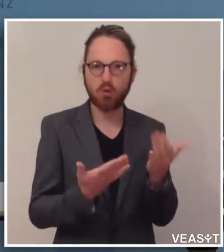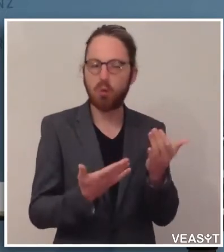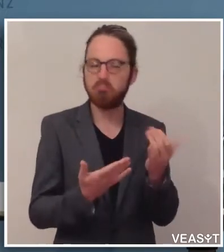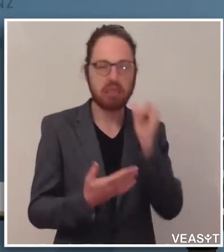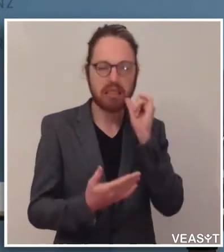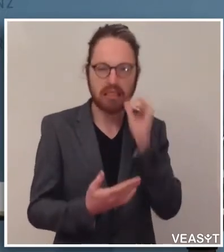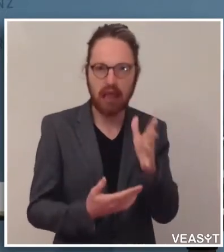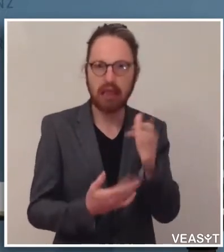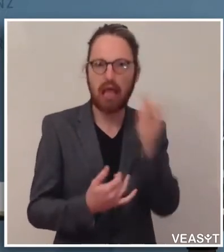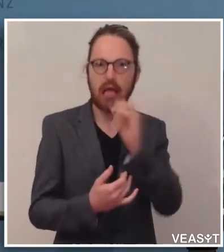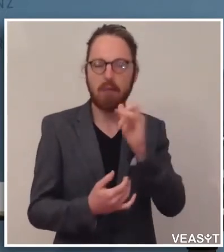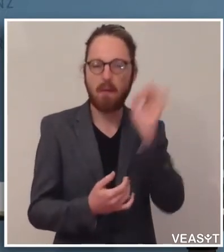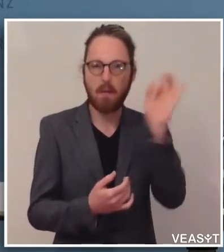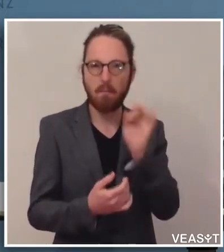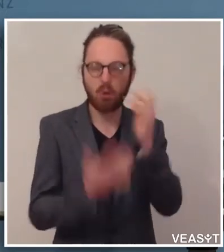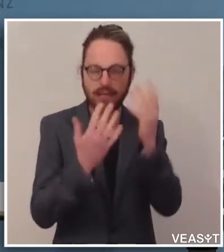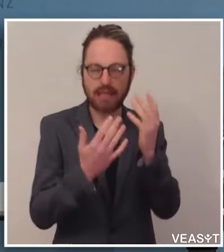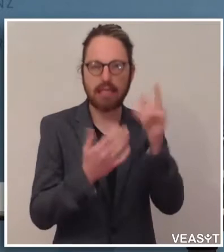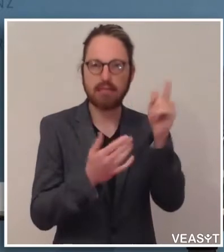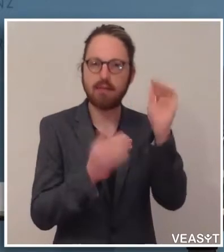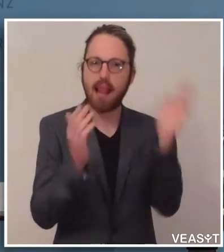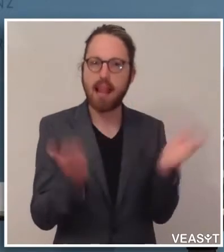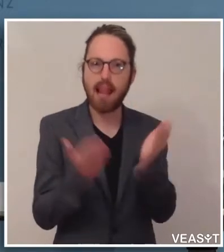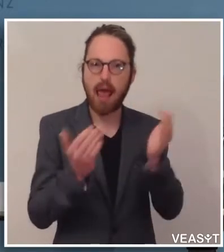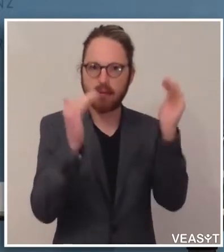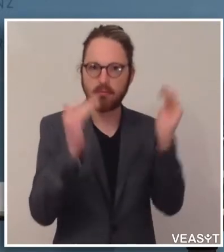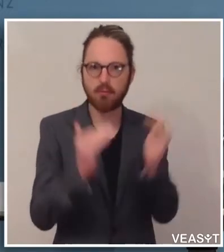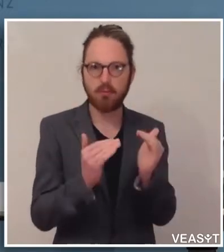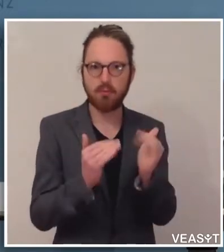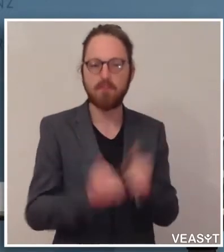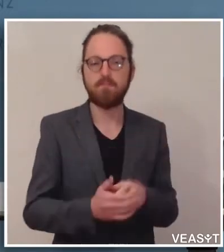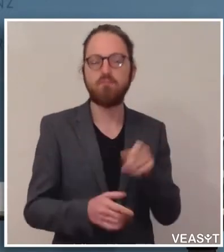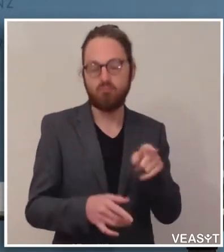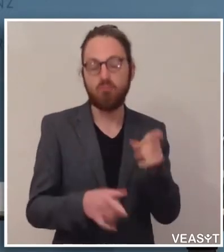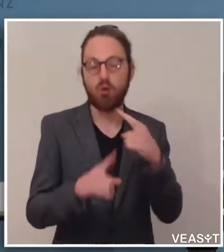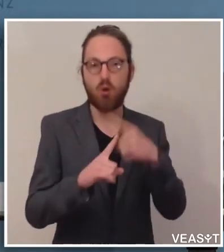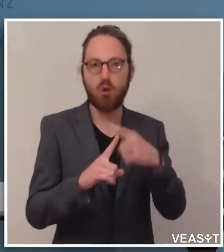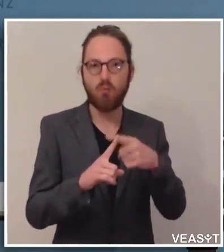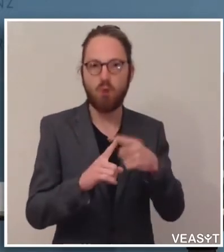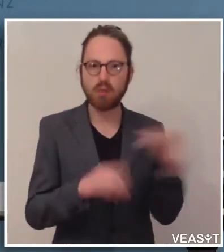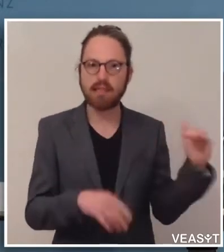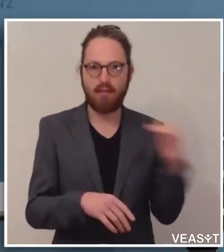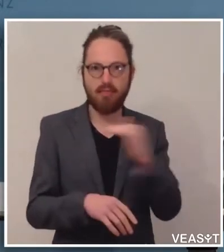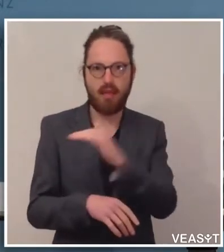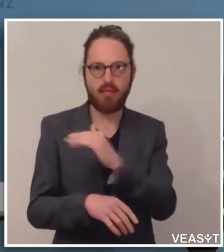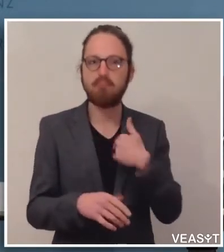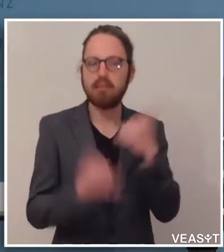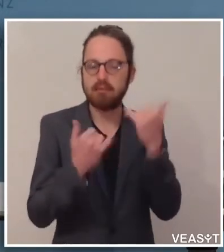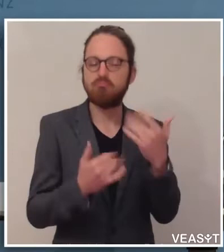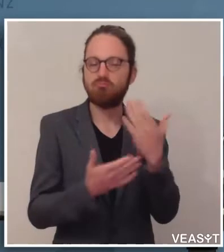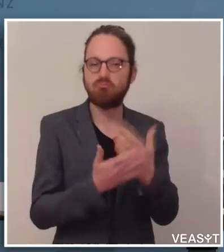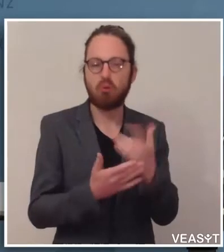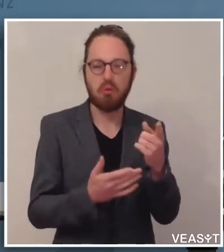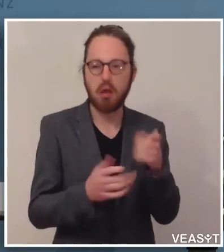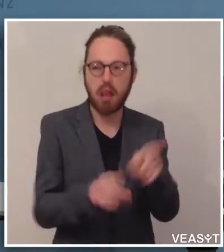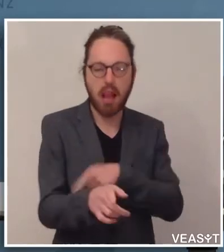Prozentsatz leicht sinkt. Und das ist natürlich ein sehr positiver Trend, weil der sich jetzt inzwischen auch schon sehr lange bestätigt hat.